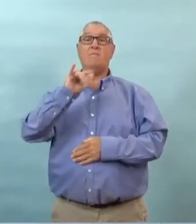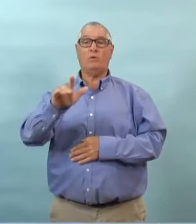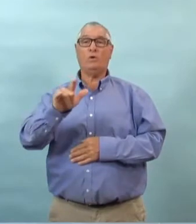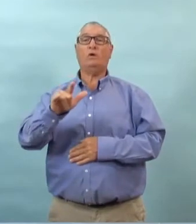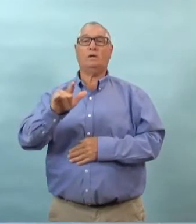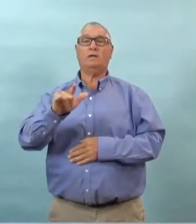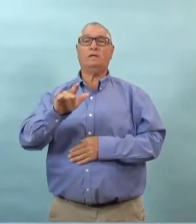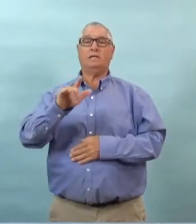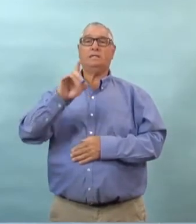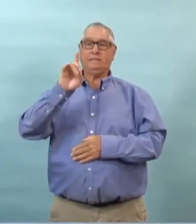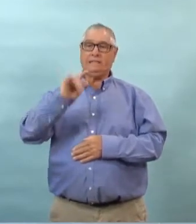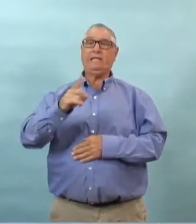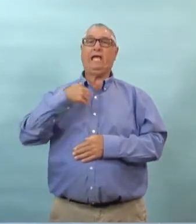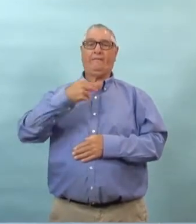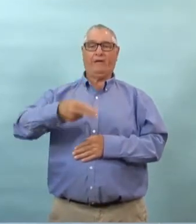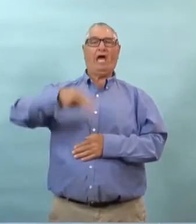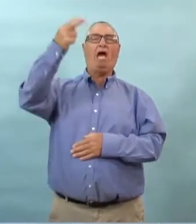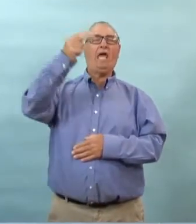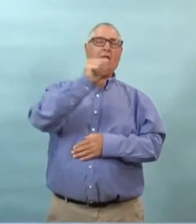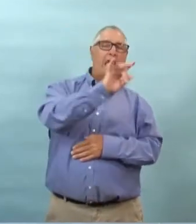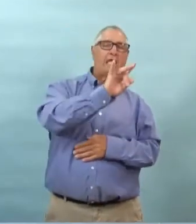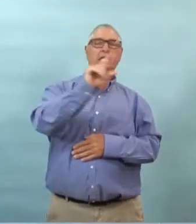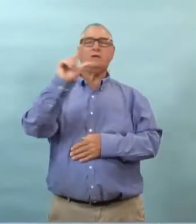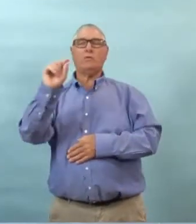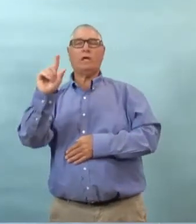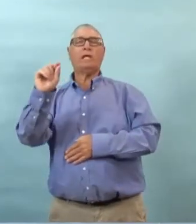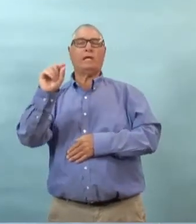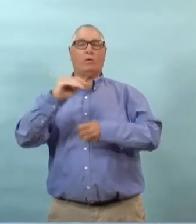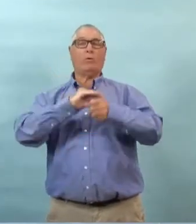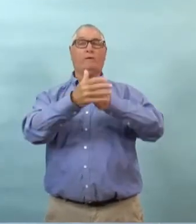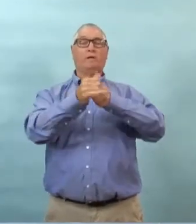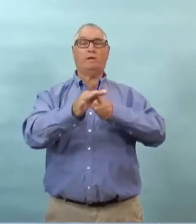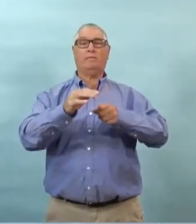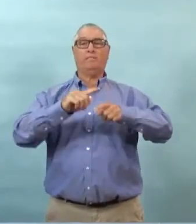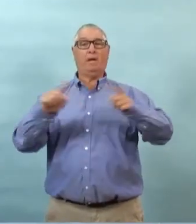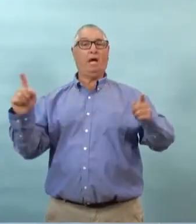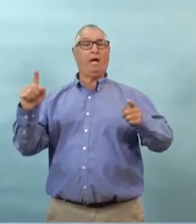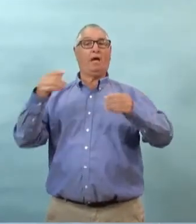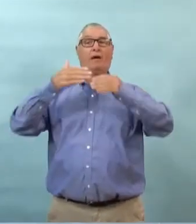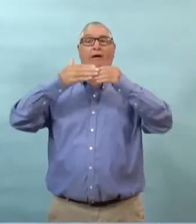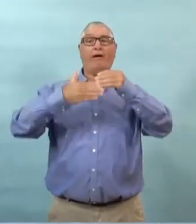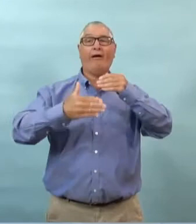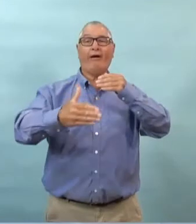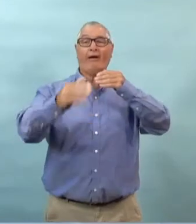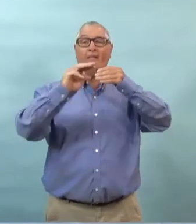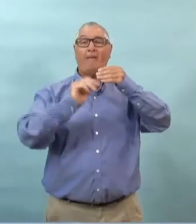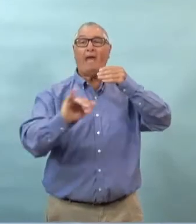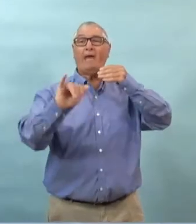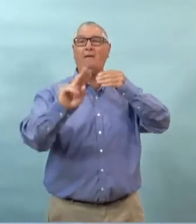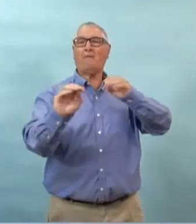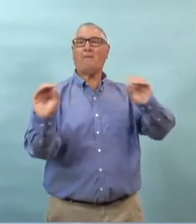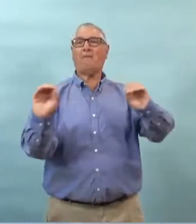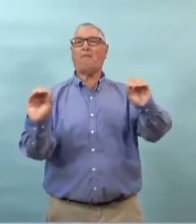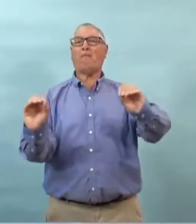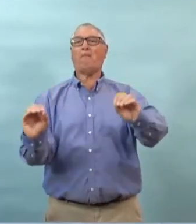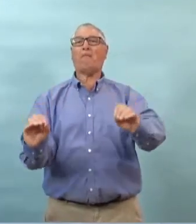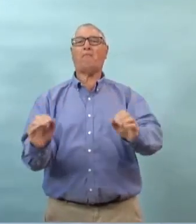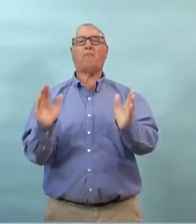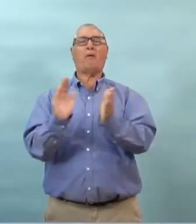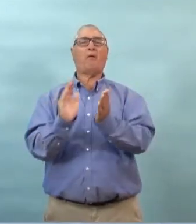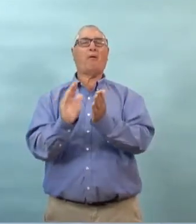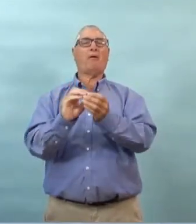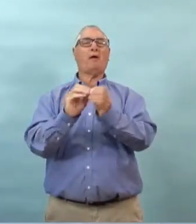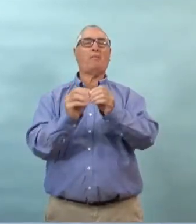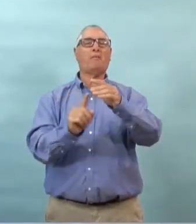alors oui on a vu des chiffres qui étaient aussi élevés que ça en avril mais on n'a pas vu de chiffres comme ça assez récemment donc